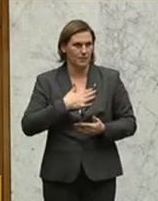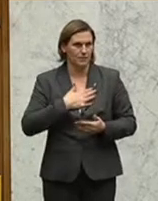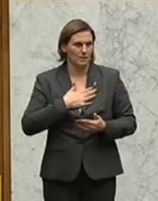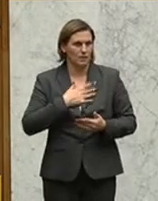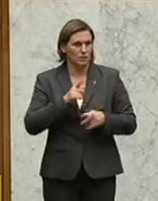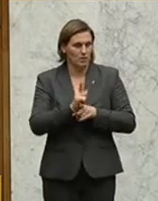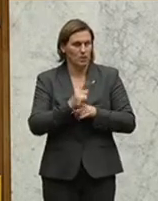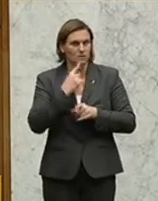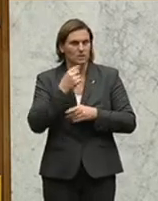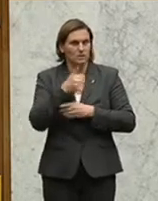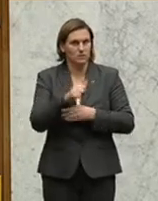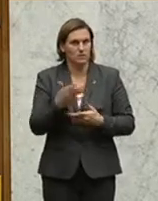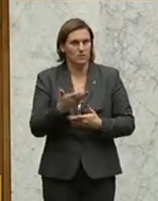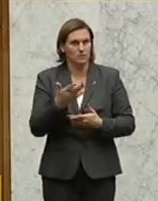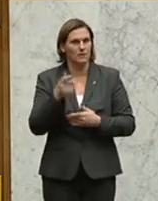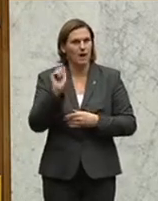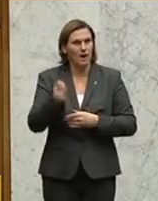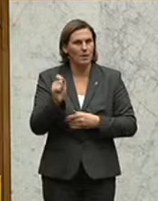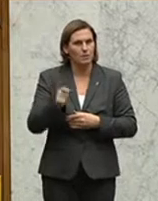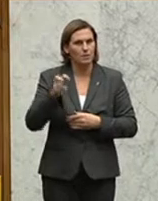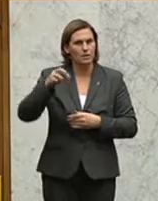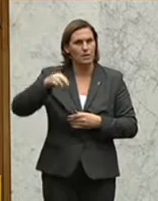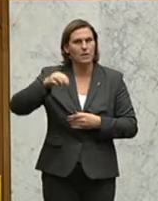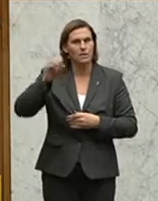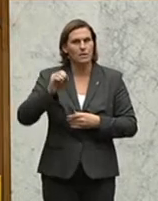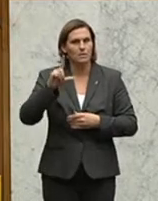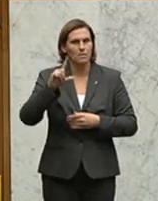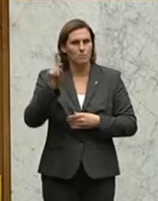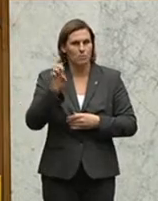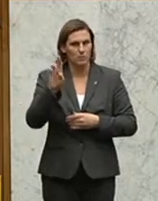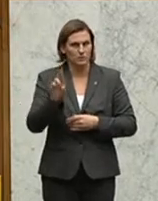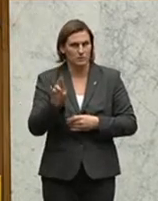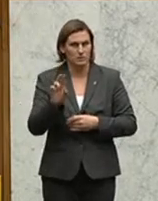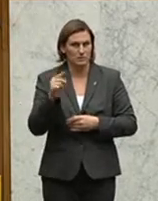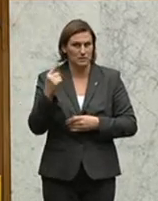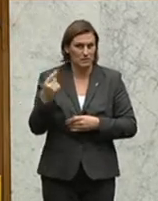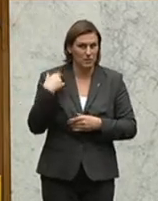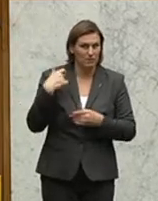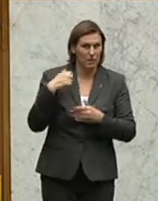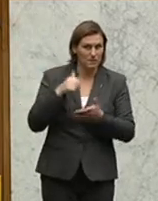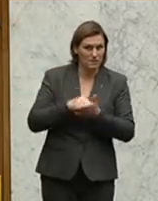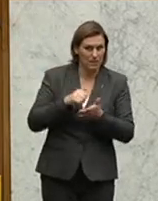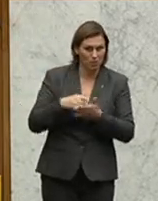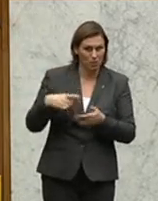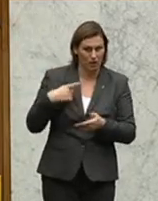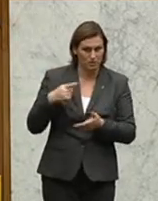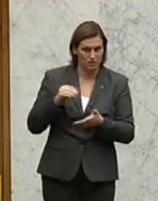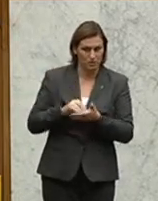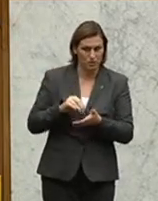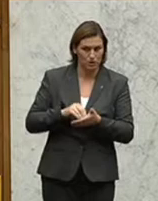unerwähnt lassen, Abgeordnete Mölzer, das, was Sie sich in Ihrer Zeitung geleistet haben, ist kein